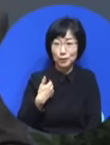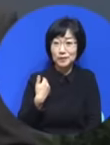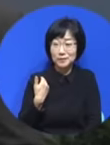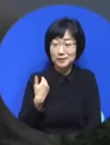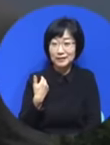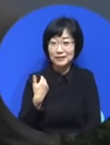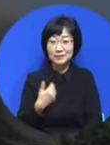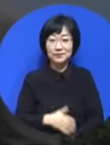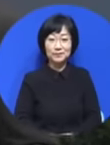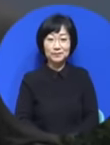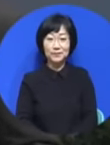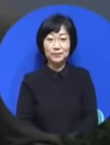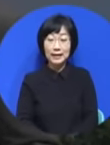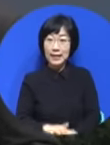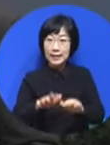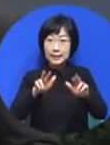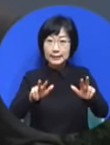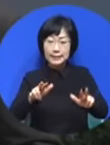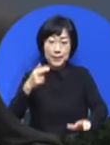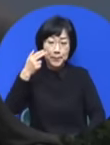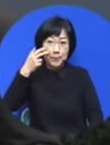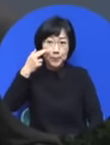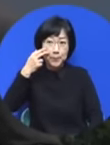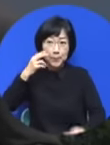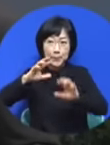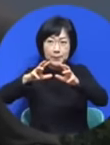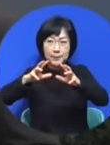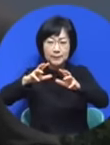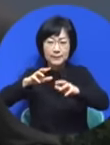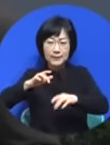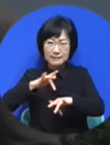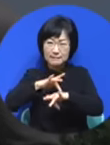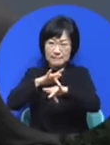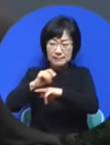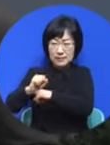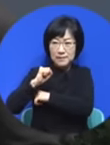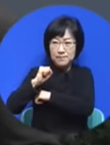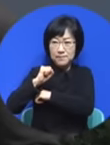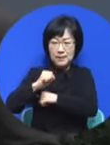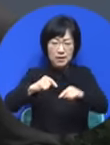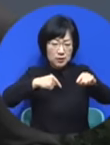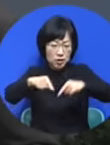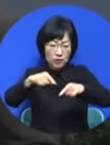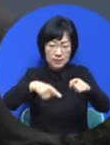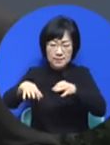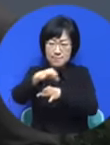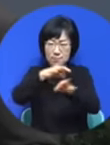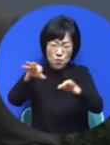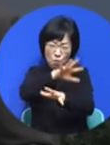미국의 악령이 완전히 정치, 문화, 경제 사라잡았는데 미국은 모르고 있어요.